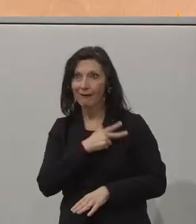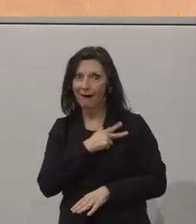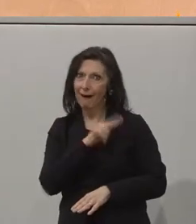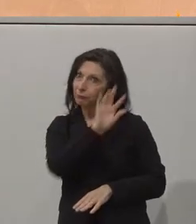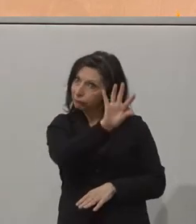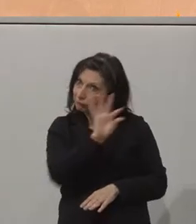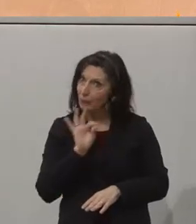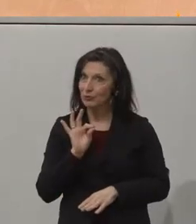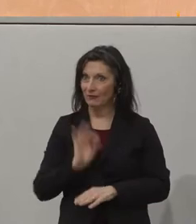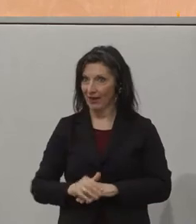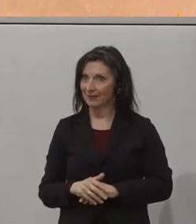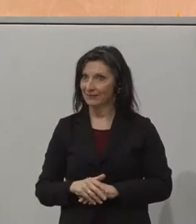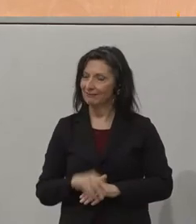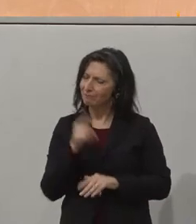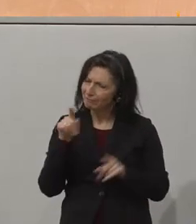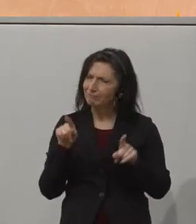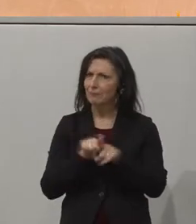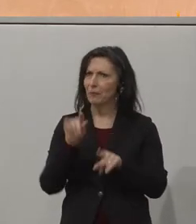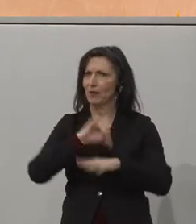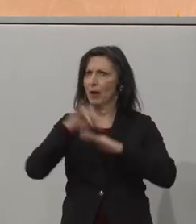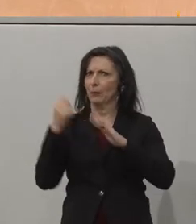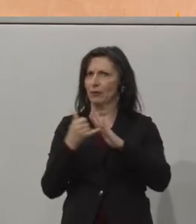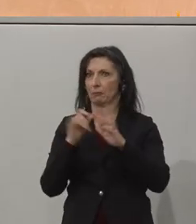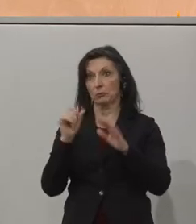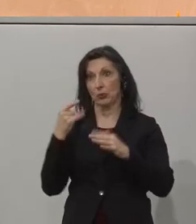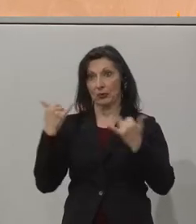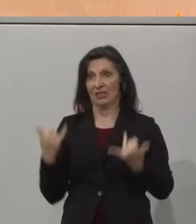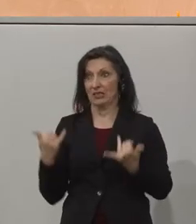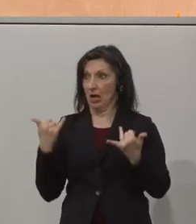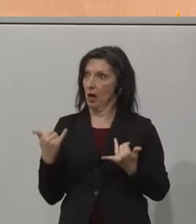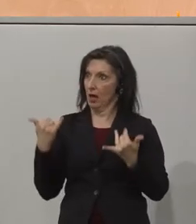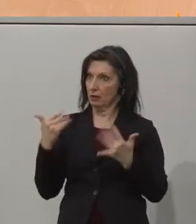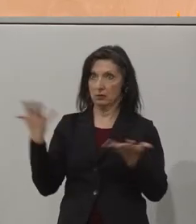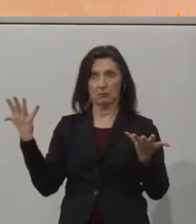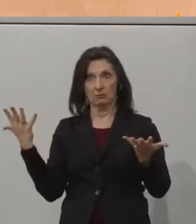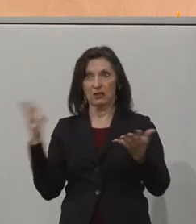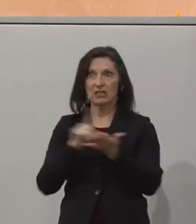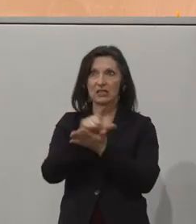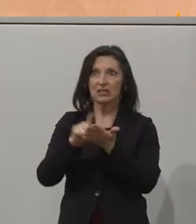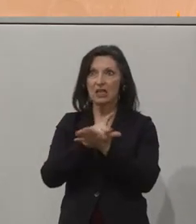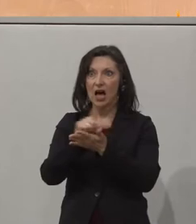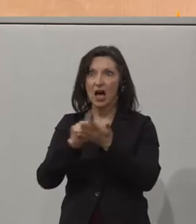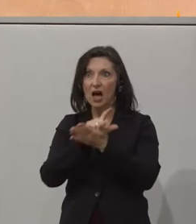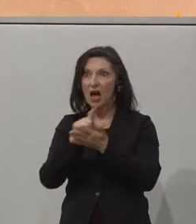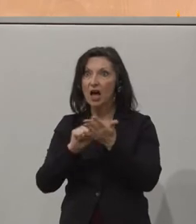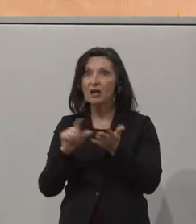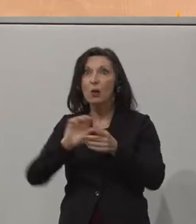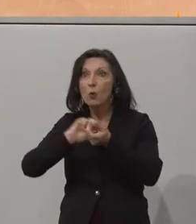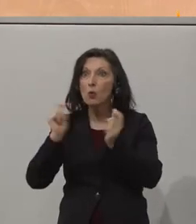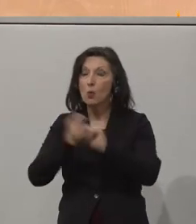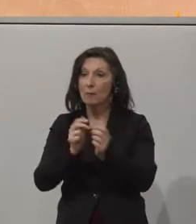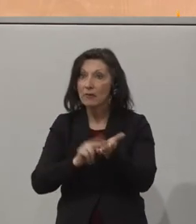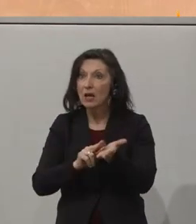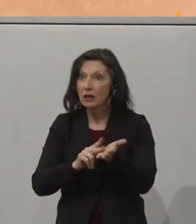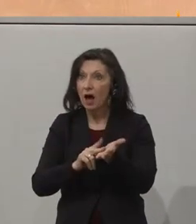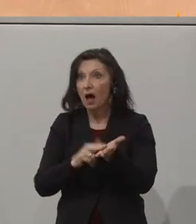vorbereitet. Auch ein Projekt, das gerade in diesen Zeiten der Digitalisierung enorm an Wichtigkeit gewinnt, wenn es